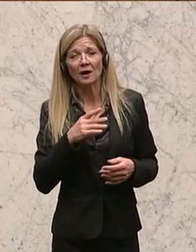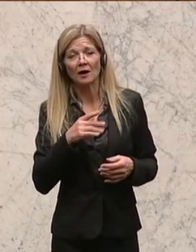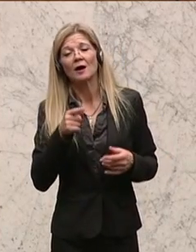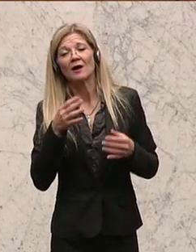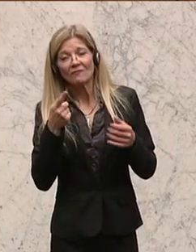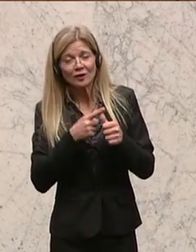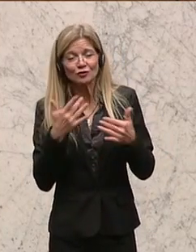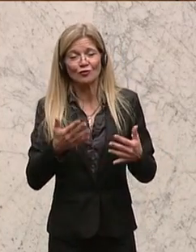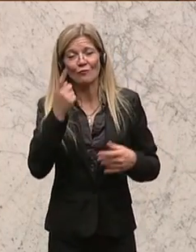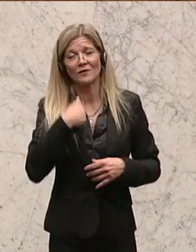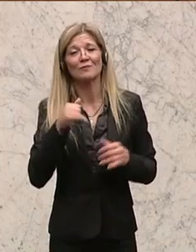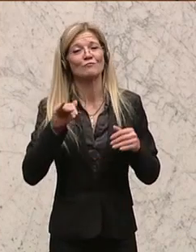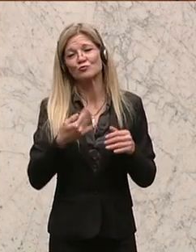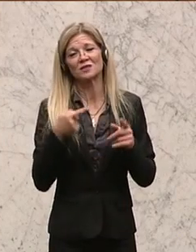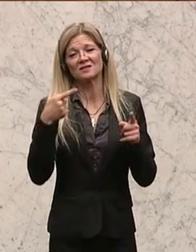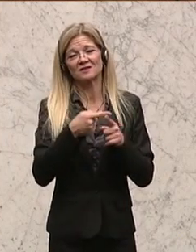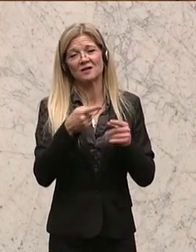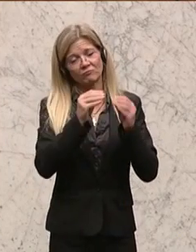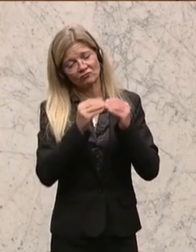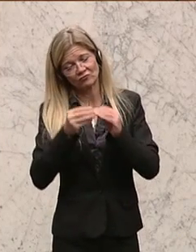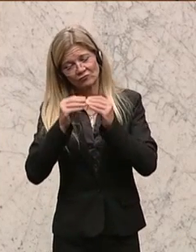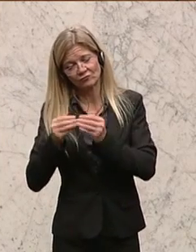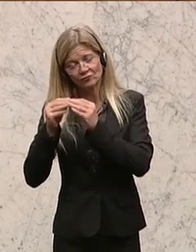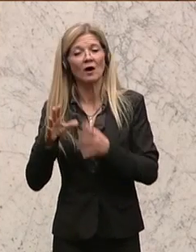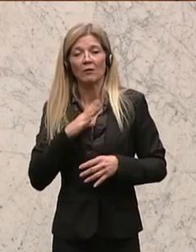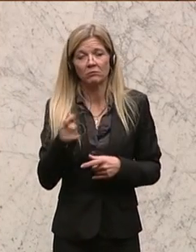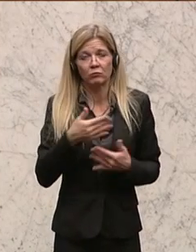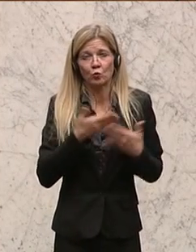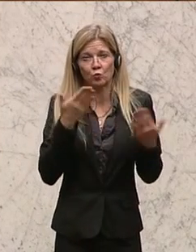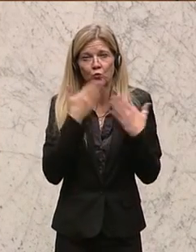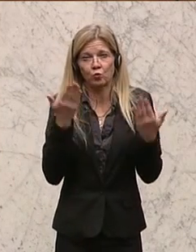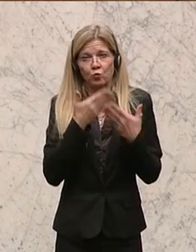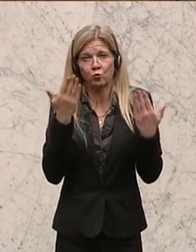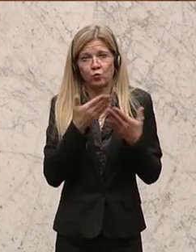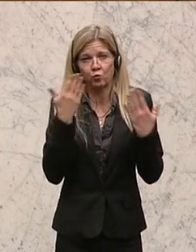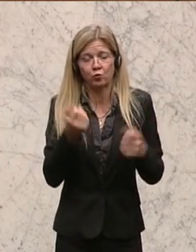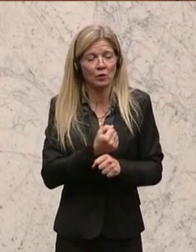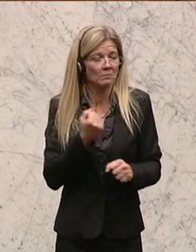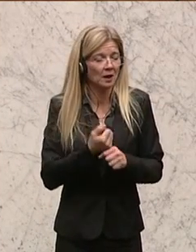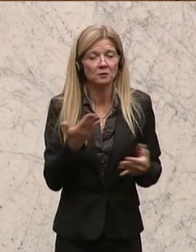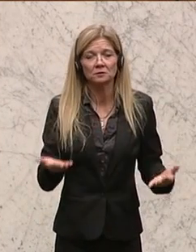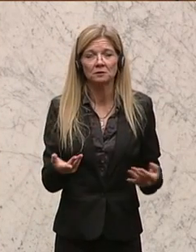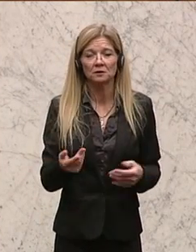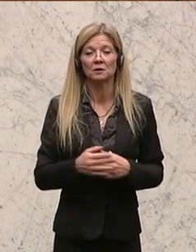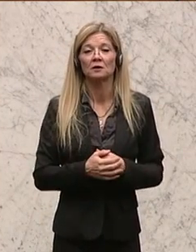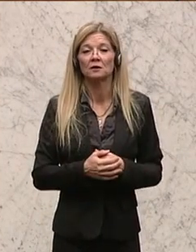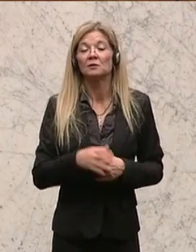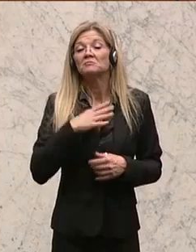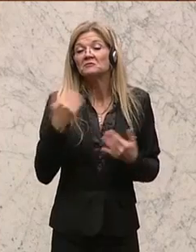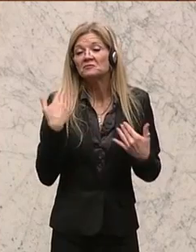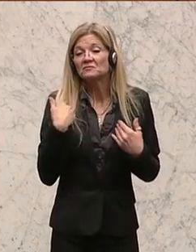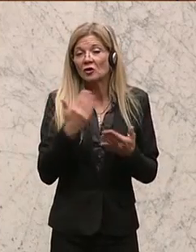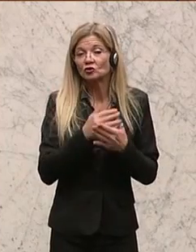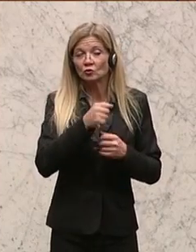zaghafte Schritte, die schon angesprochen worden sind, in Richtung verbesserter Strukturen gesetzt